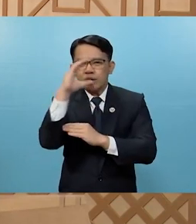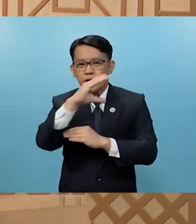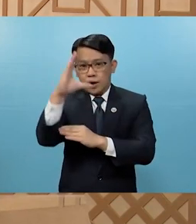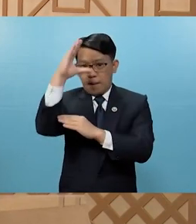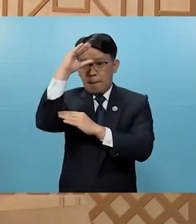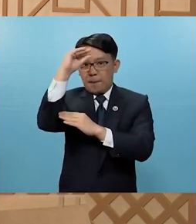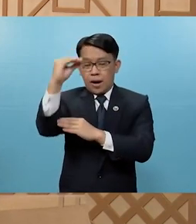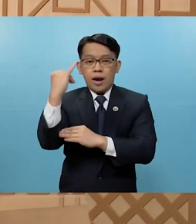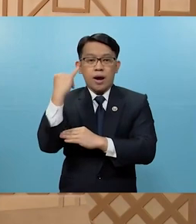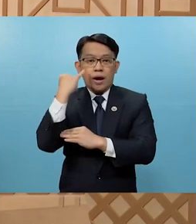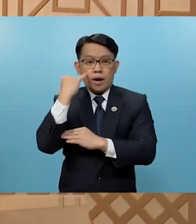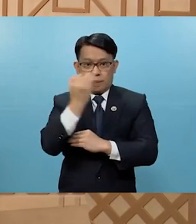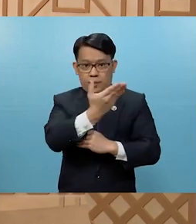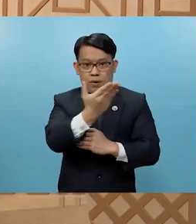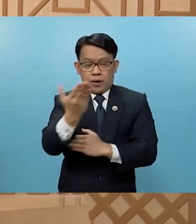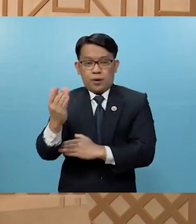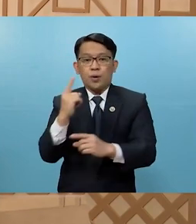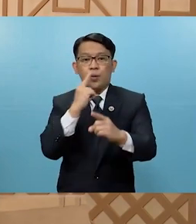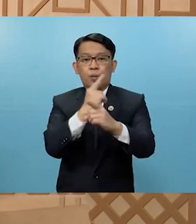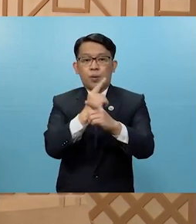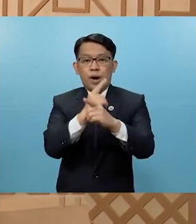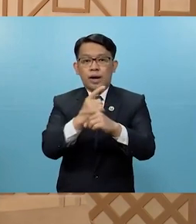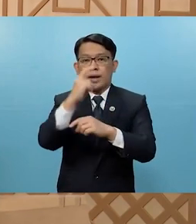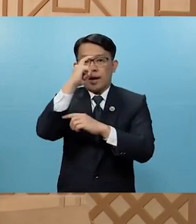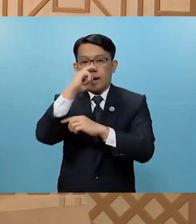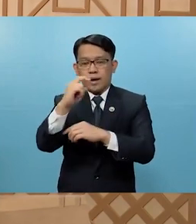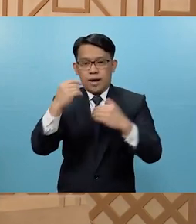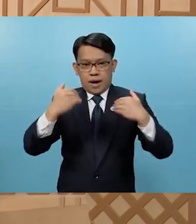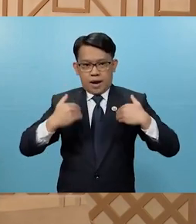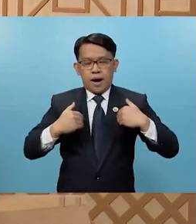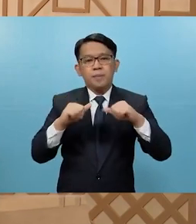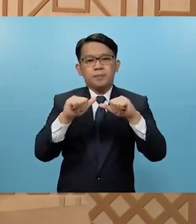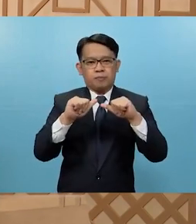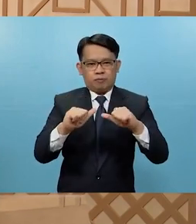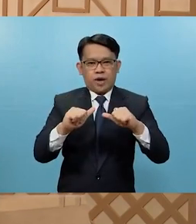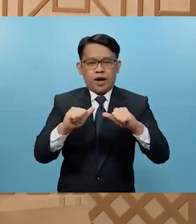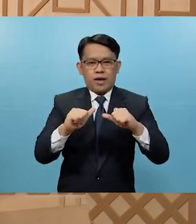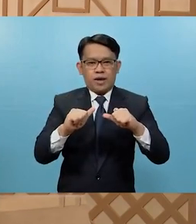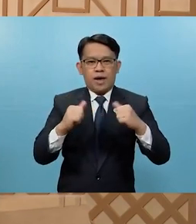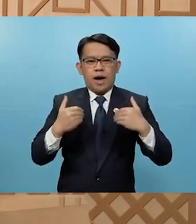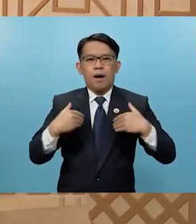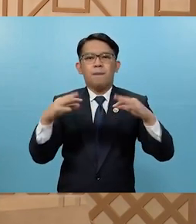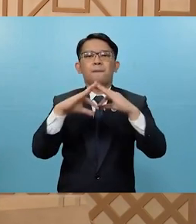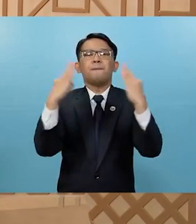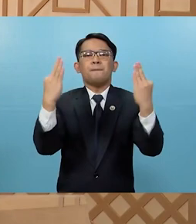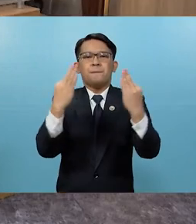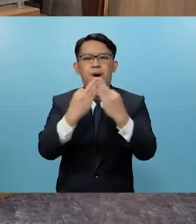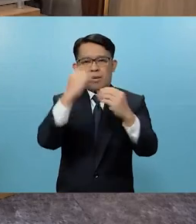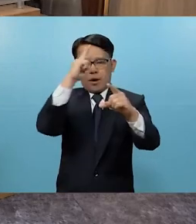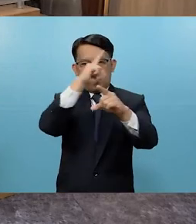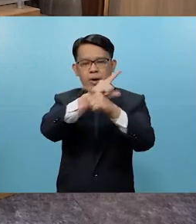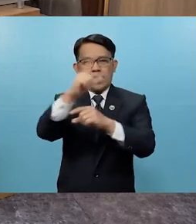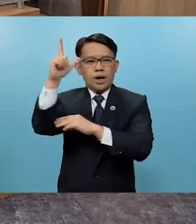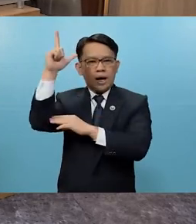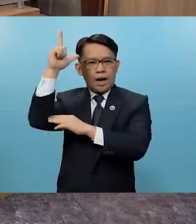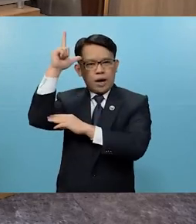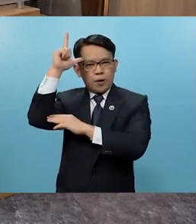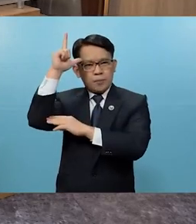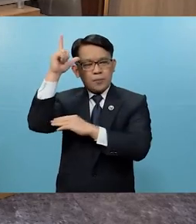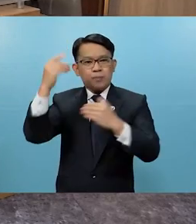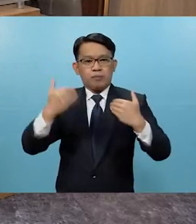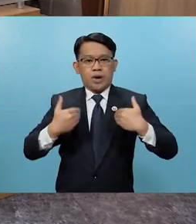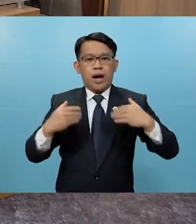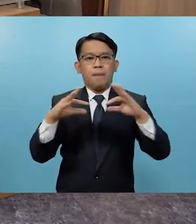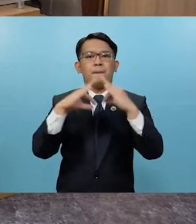lalaki kapag sila po ay nasa tamang edad na at may kakayahan ng magkapamilya Kapatid na Leo may